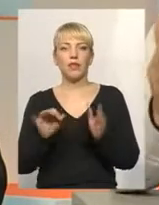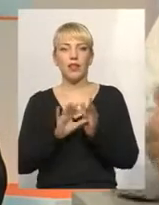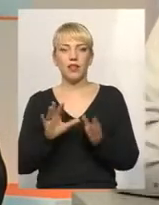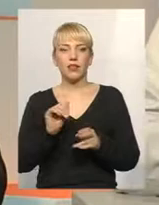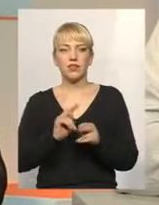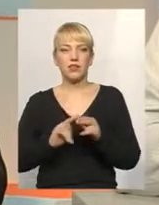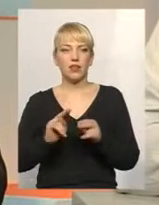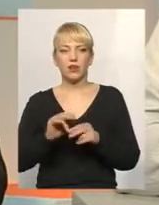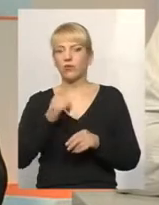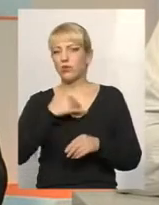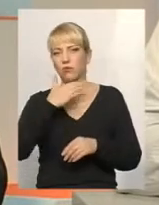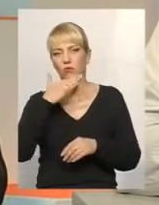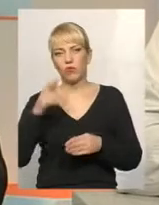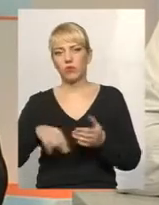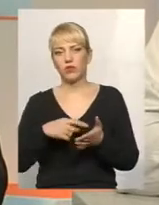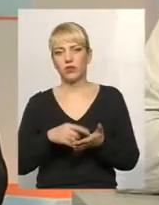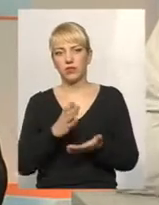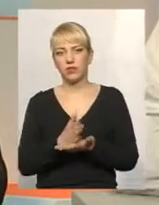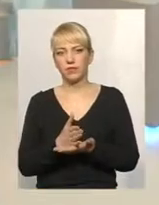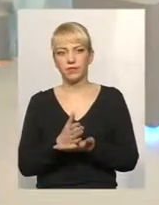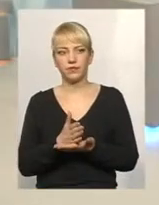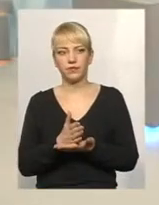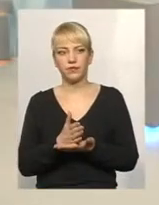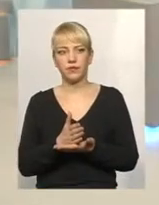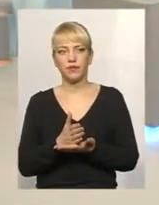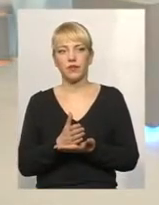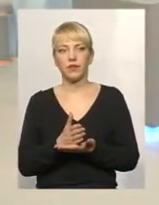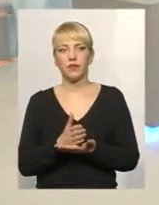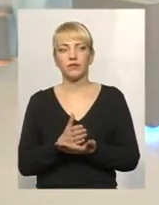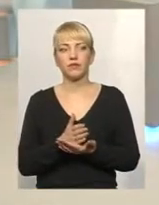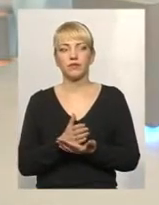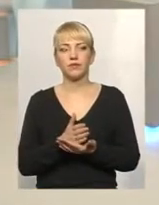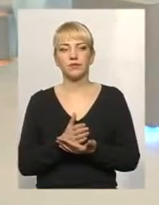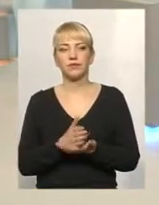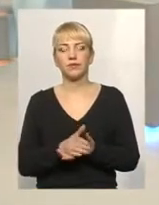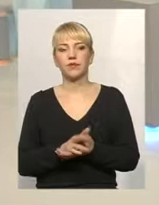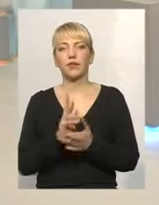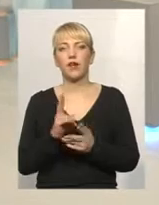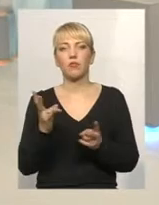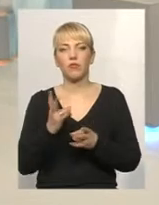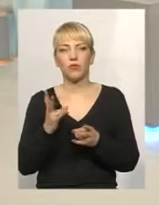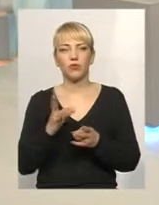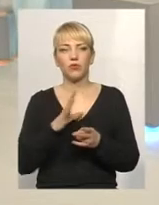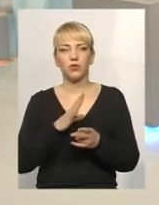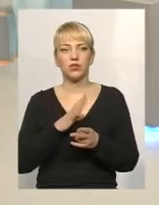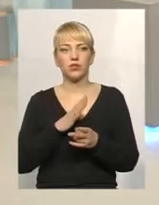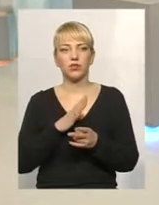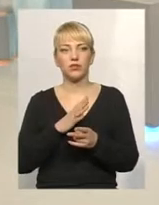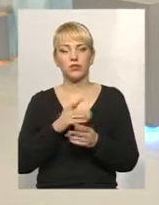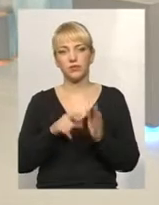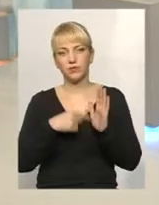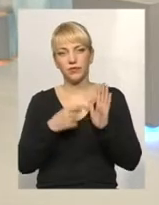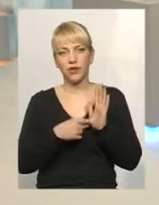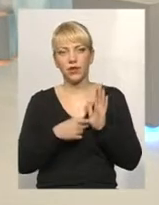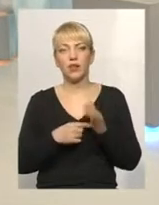сантехніків у нас по місту дуже багато. Вікторе Леонідовичу, як мають справлятися далі? Я